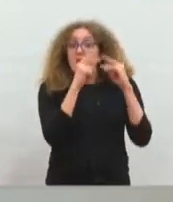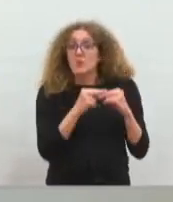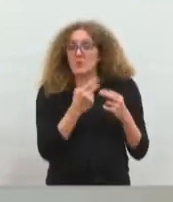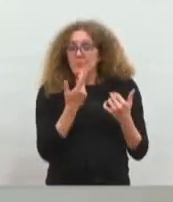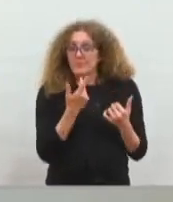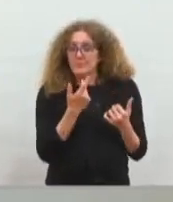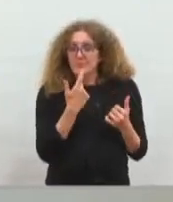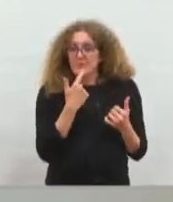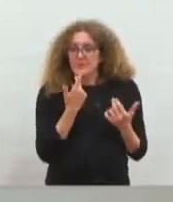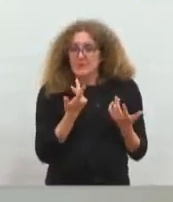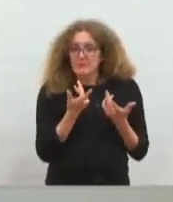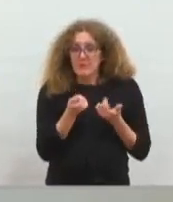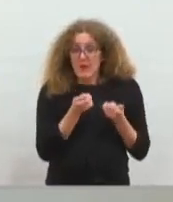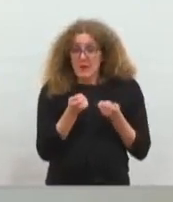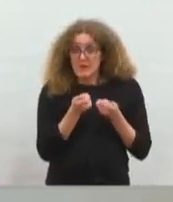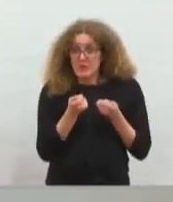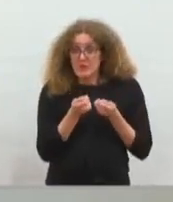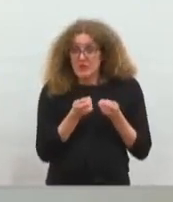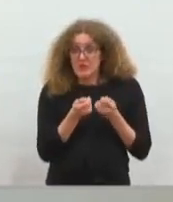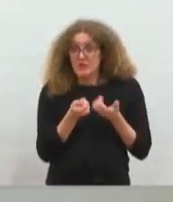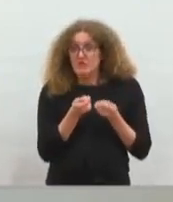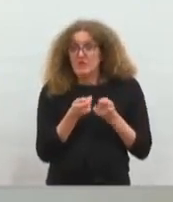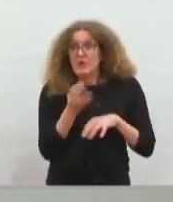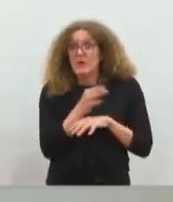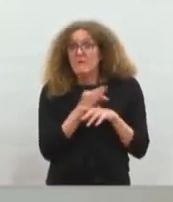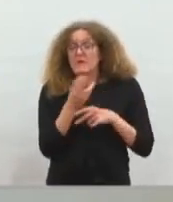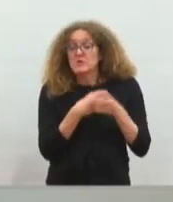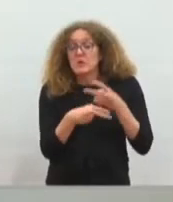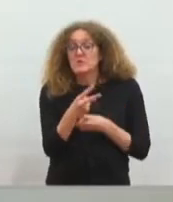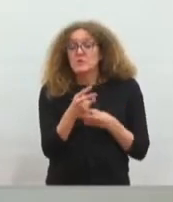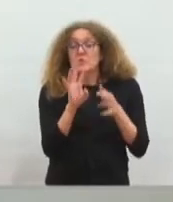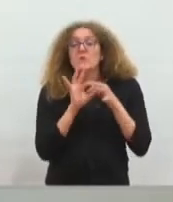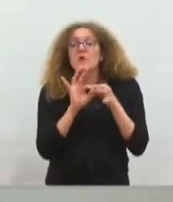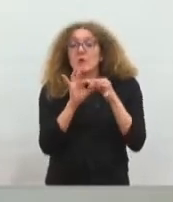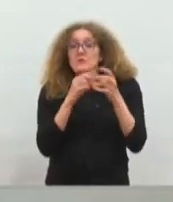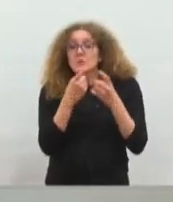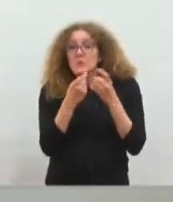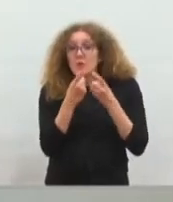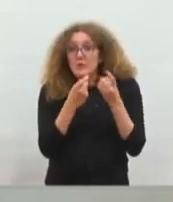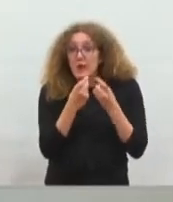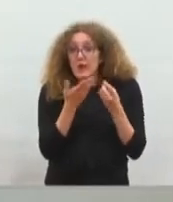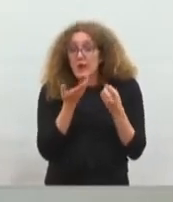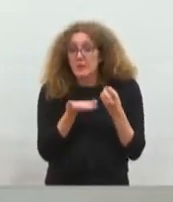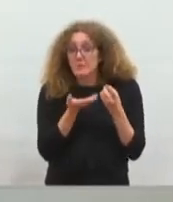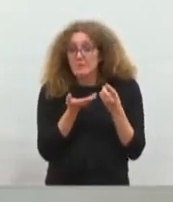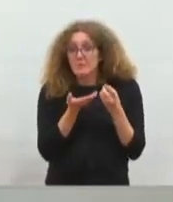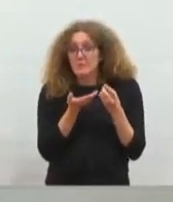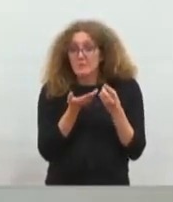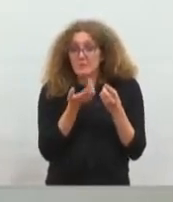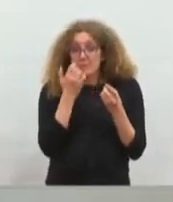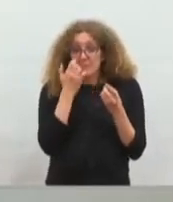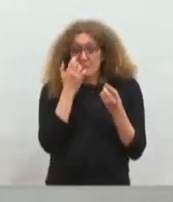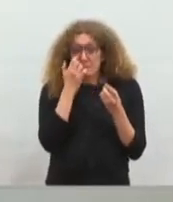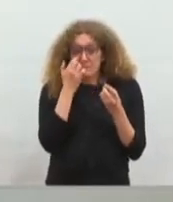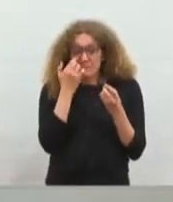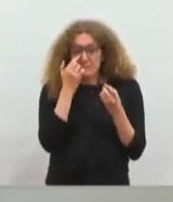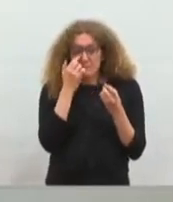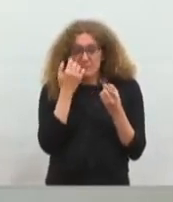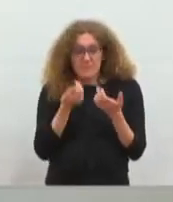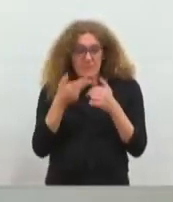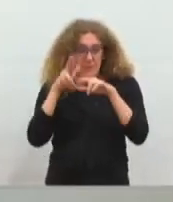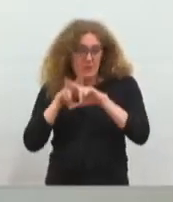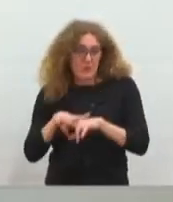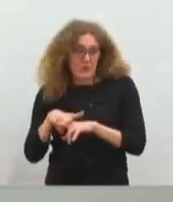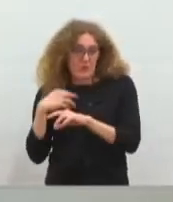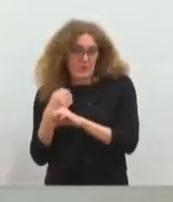c'est que la régie ne s'occuperait que de la facturation et de la relation avec la clientèle et la totalité du reste de son activité